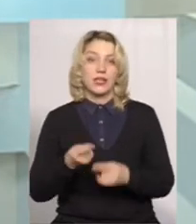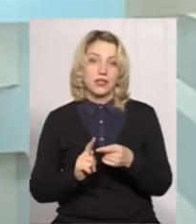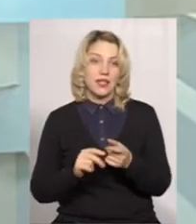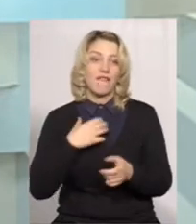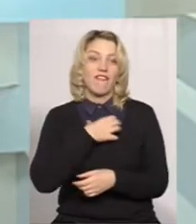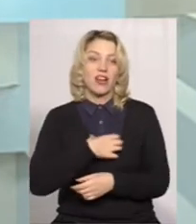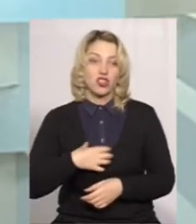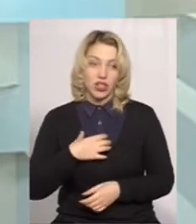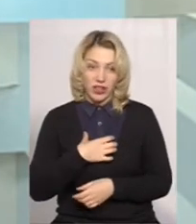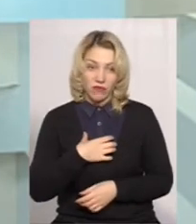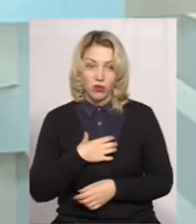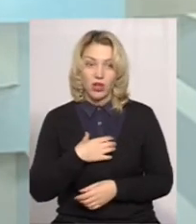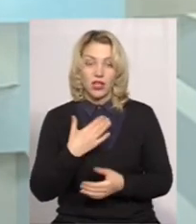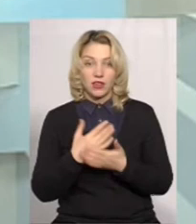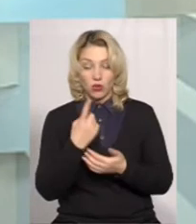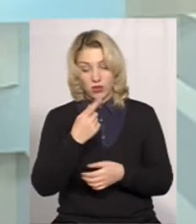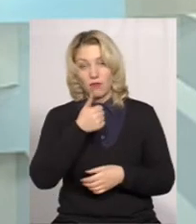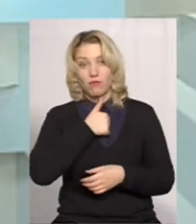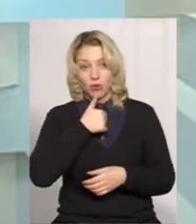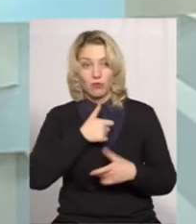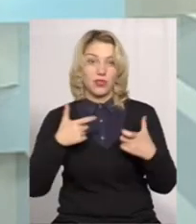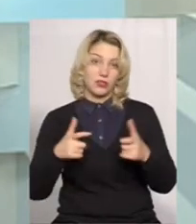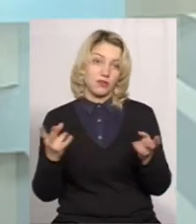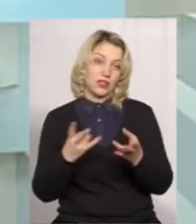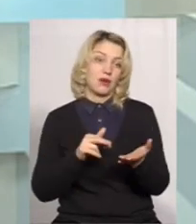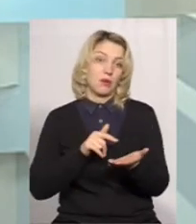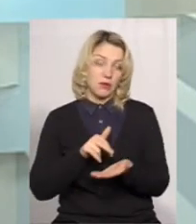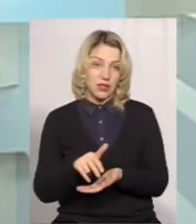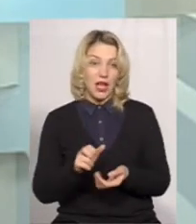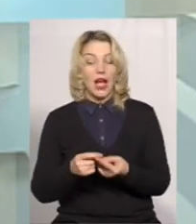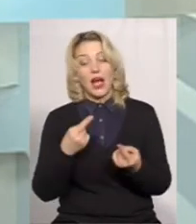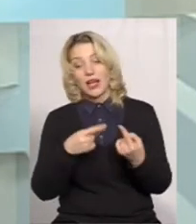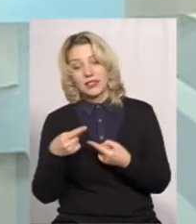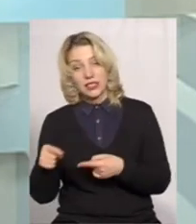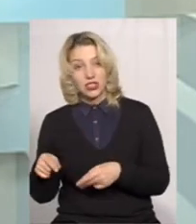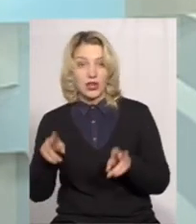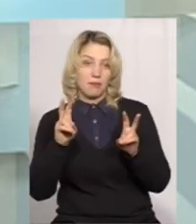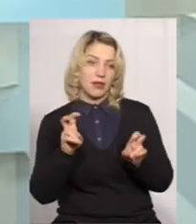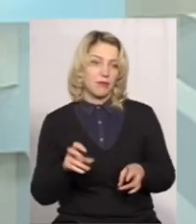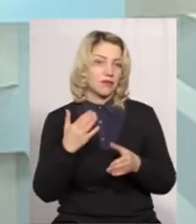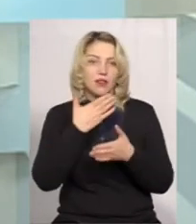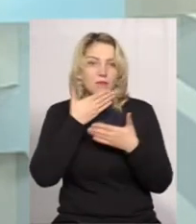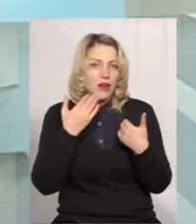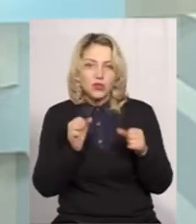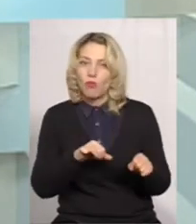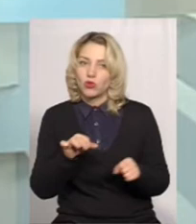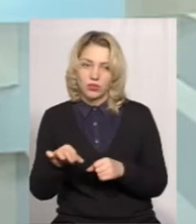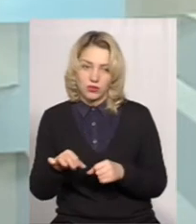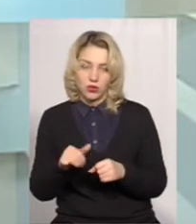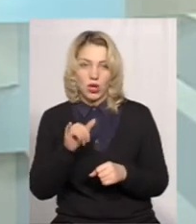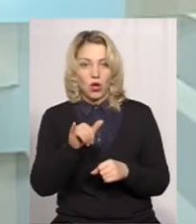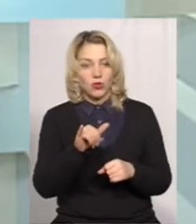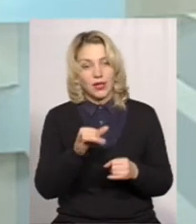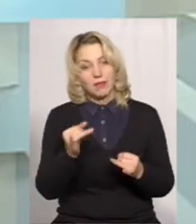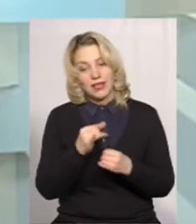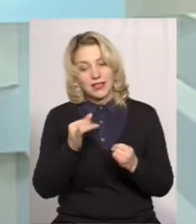важливо. Хоча би на одне пробне тестування треба піти з інших предметів. Ти не маєш можливості, у